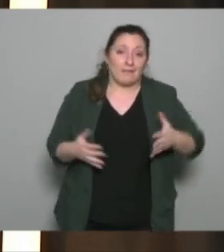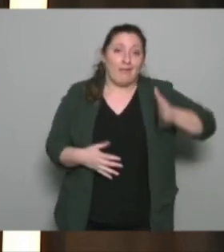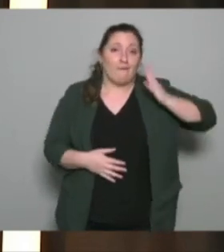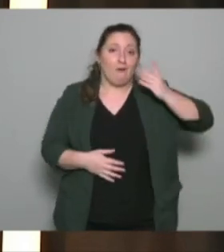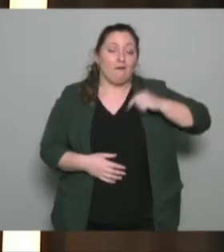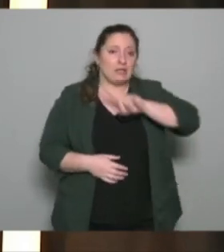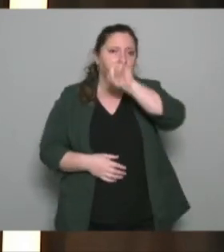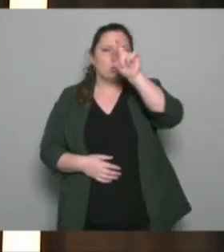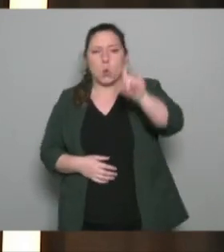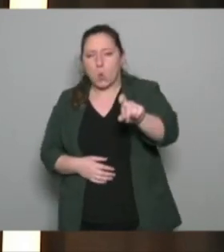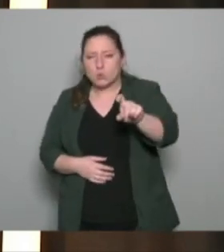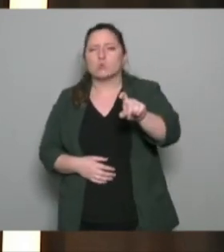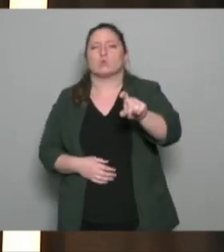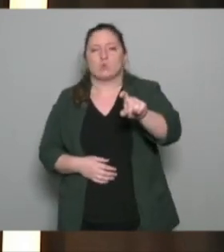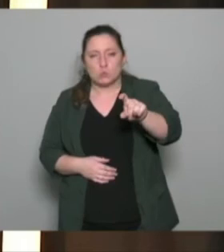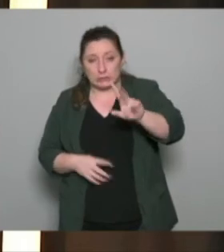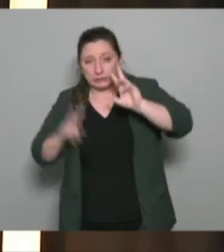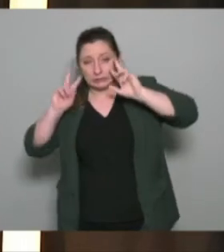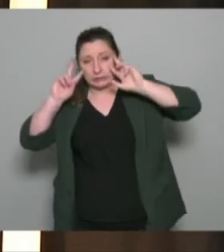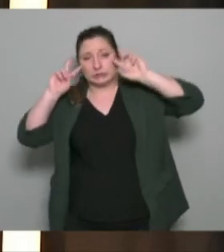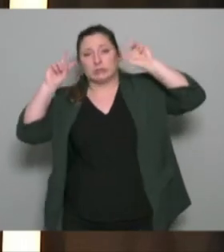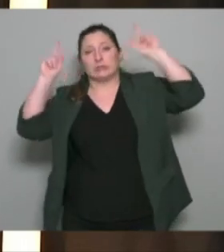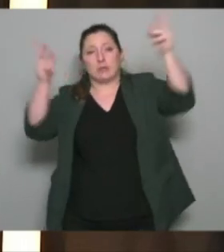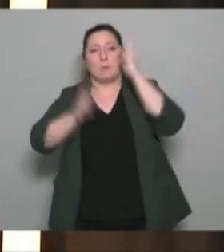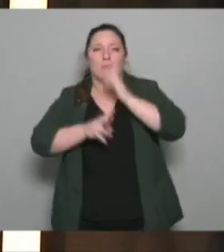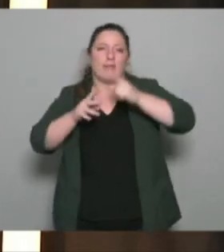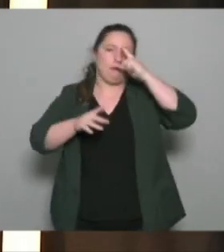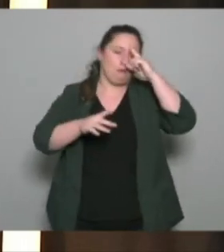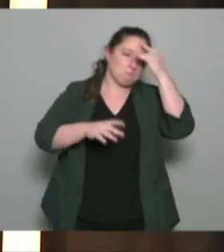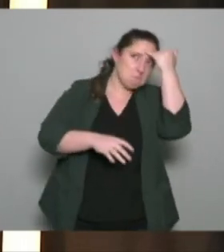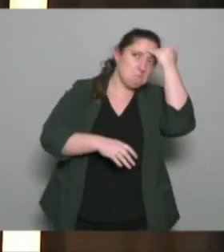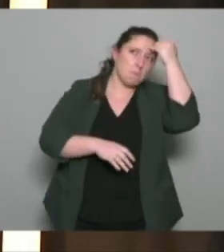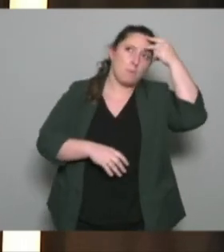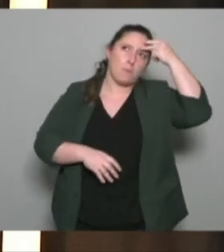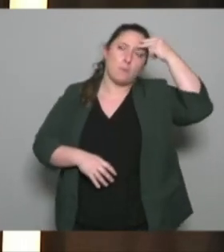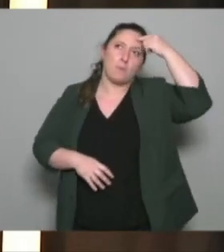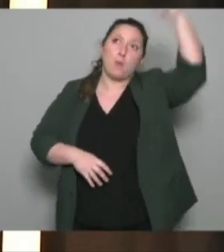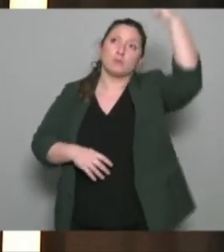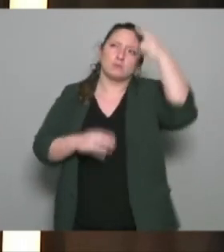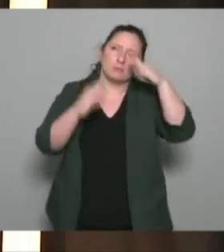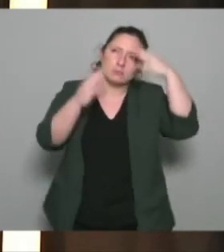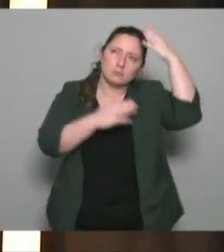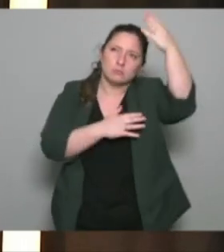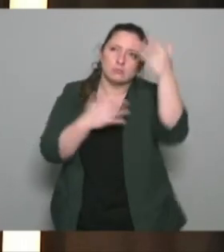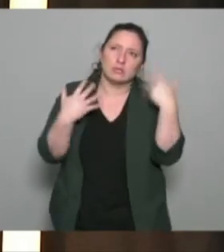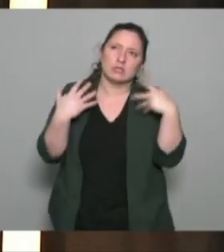mais tout de même il y a des éléments qui sont diffus dans l'ensemble des actes que nous allons publier